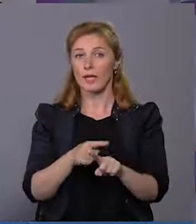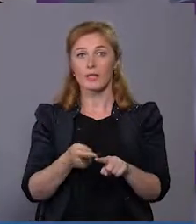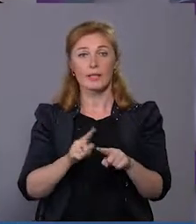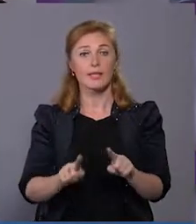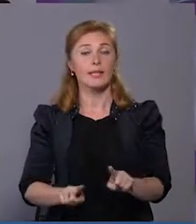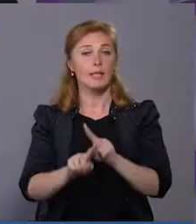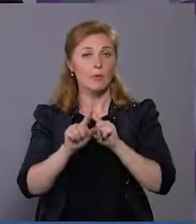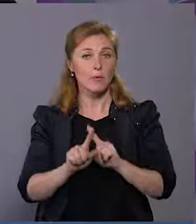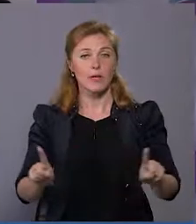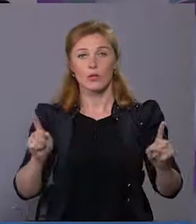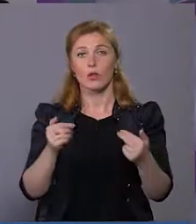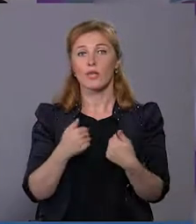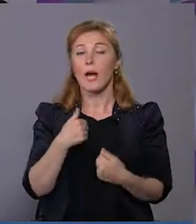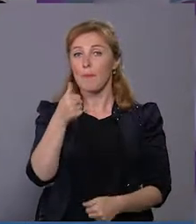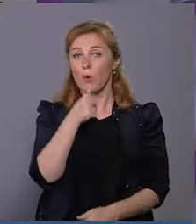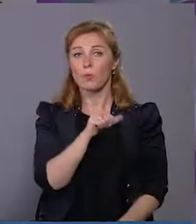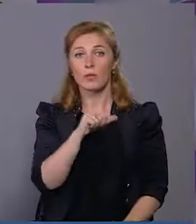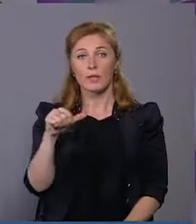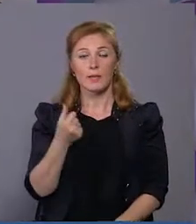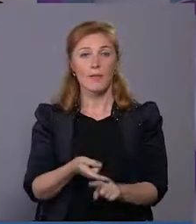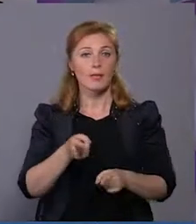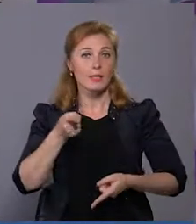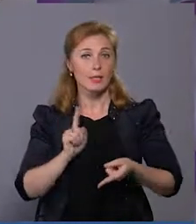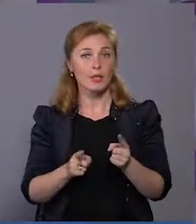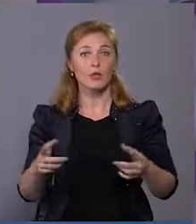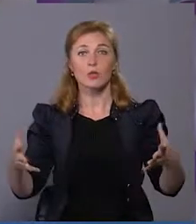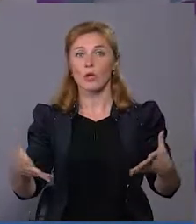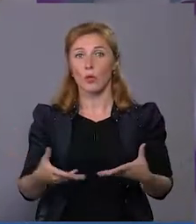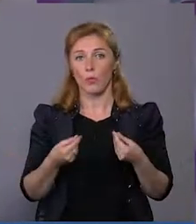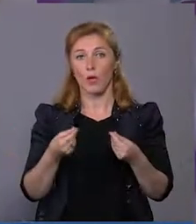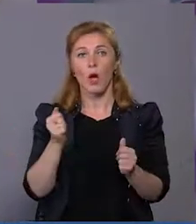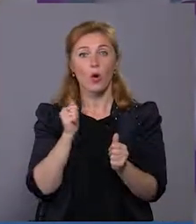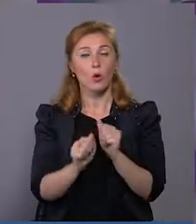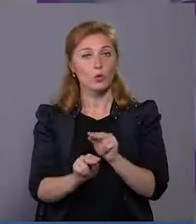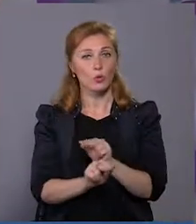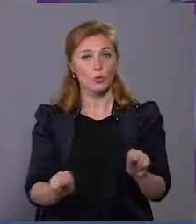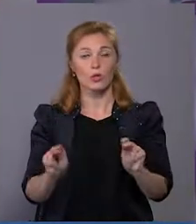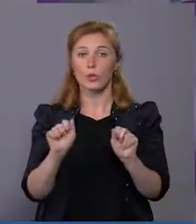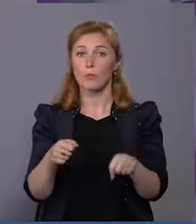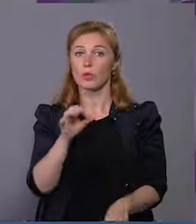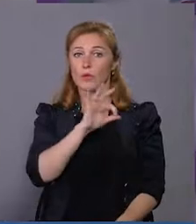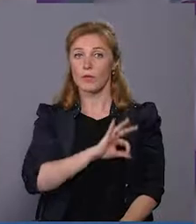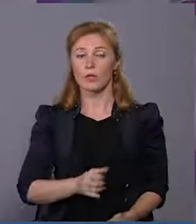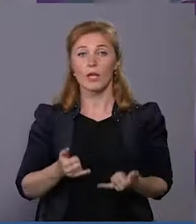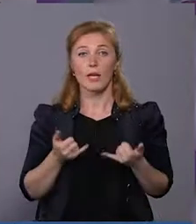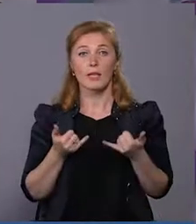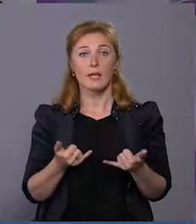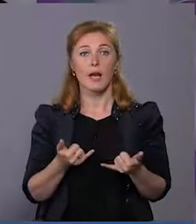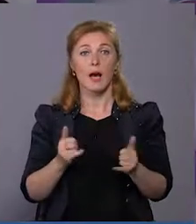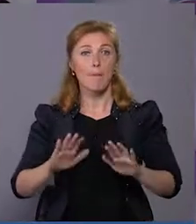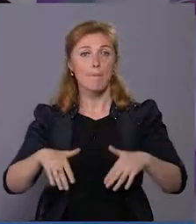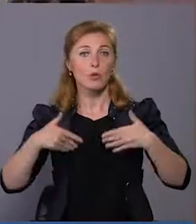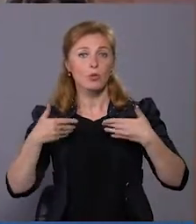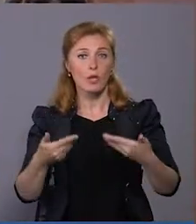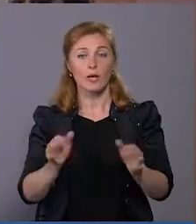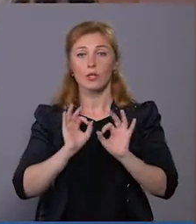неймовірно. Я пробувала сама це, це дійсно захоплююче. Адже кожен вчитель може використати як для подачі навчального матеріалу, для